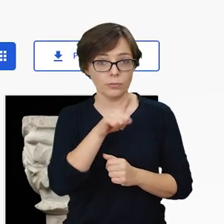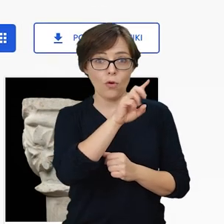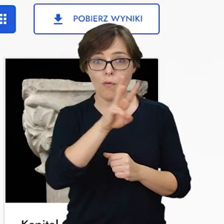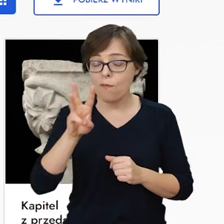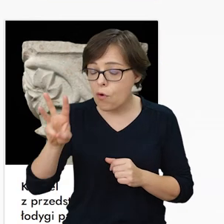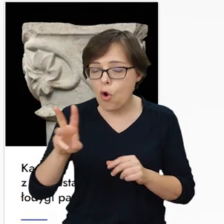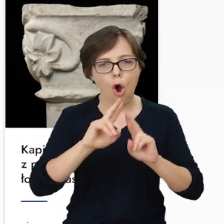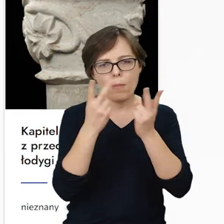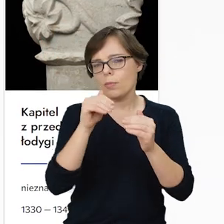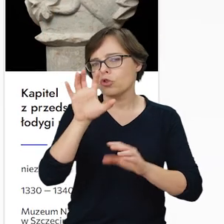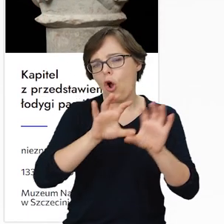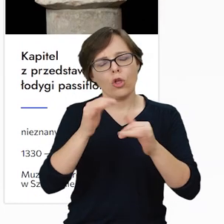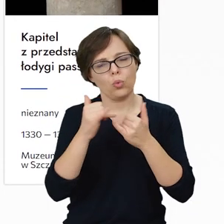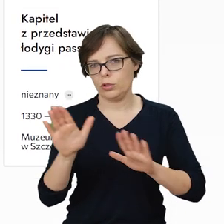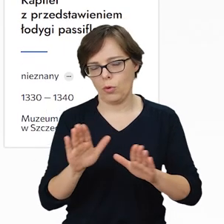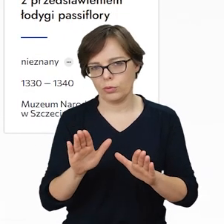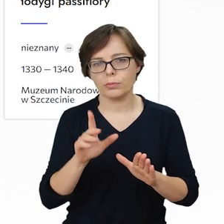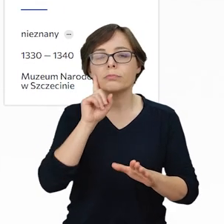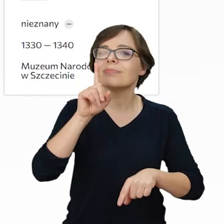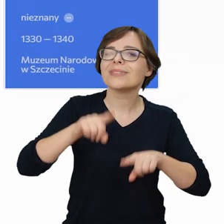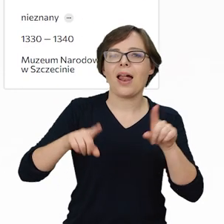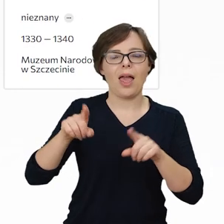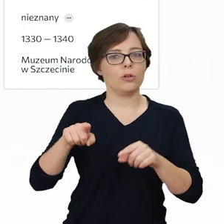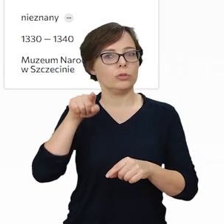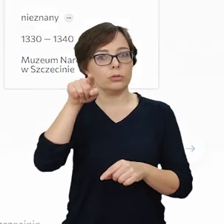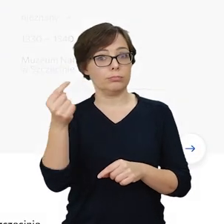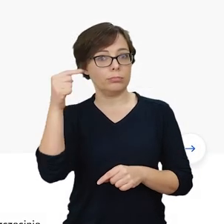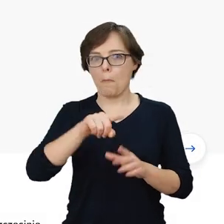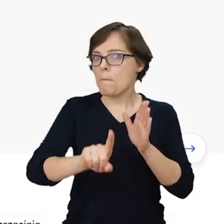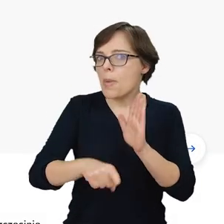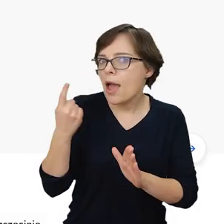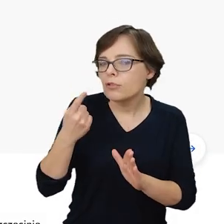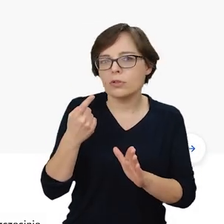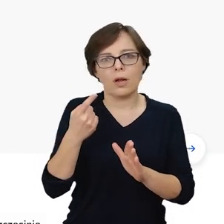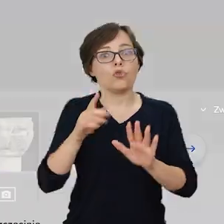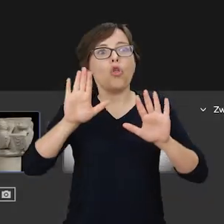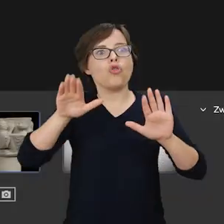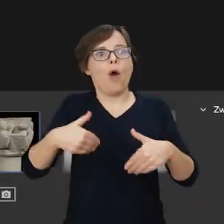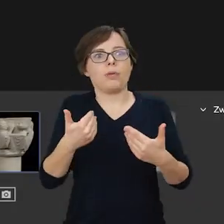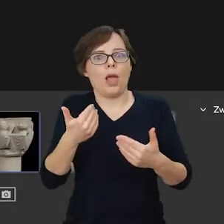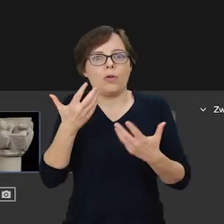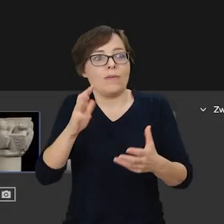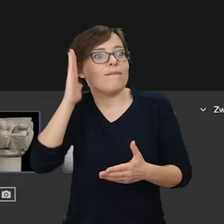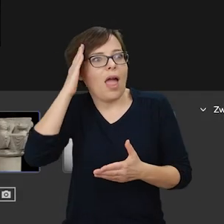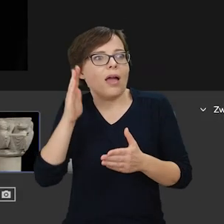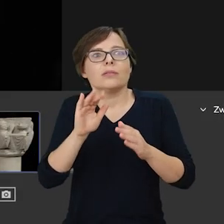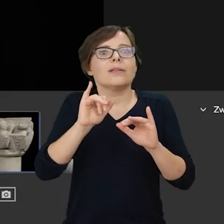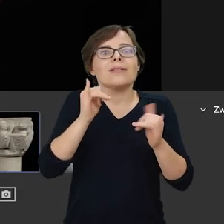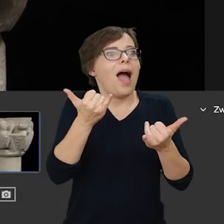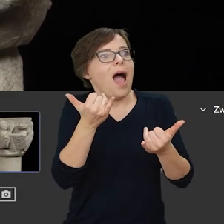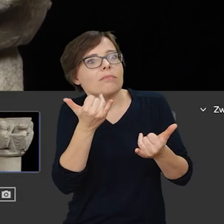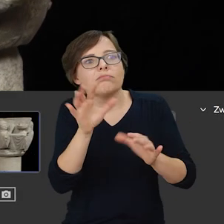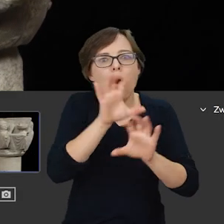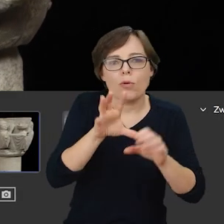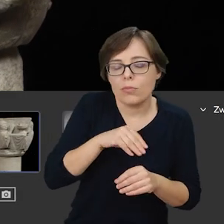możemy oglądać na różne sposoby, w zależności od tego, czy jesteśmy odbiorcą, który jest na tej stronie pierwszy raz i dopiero musi się